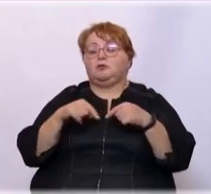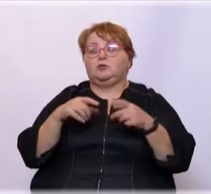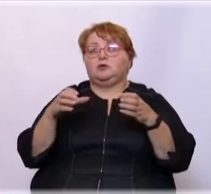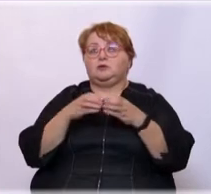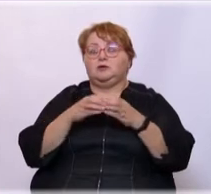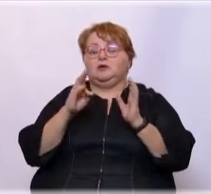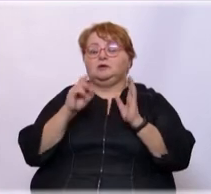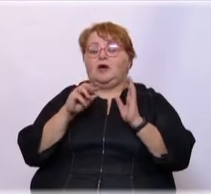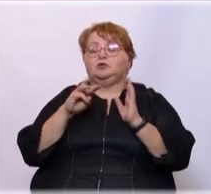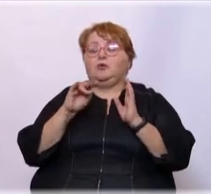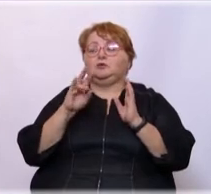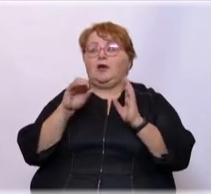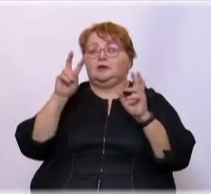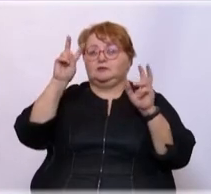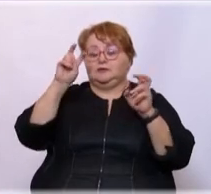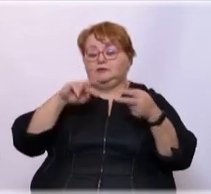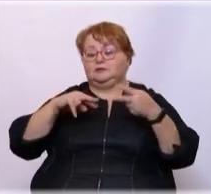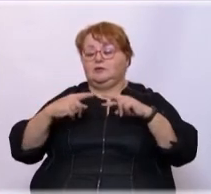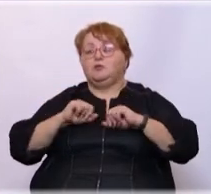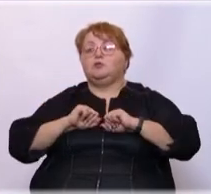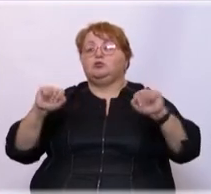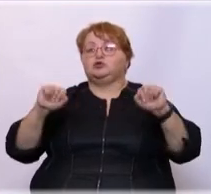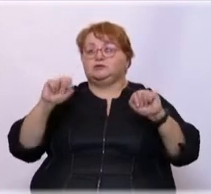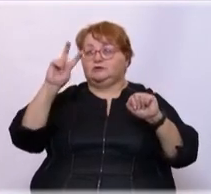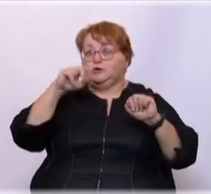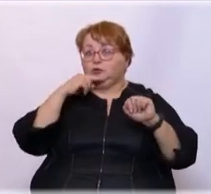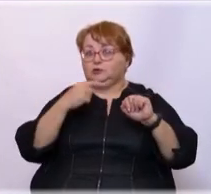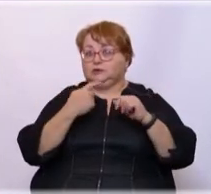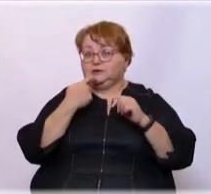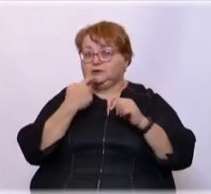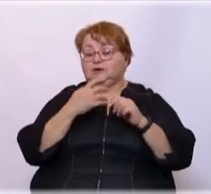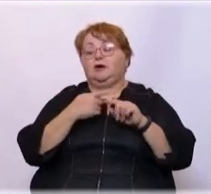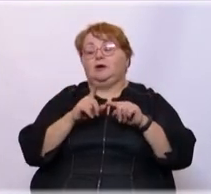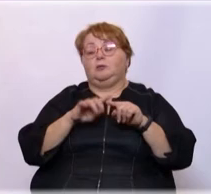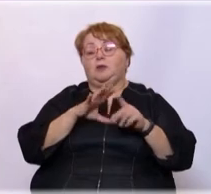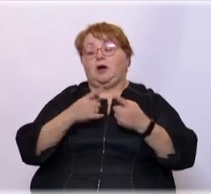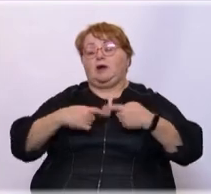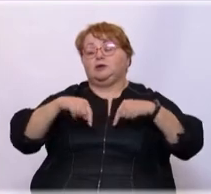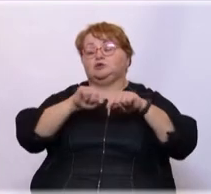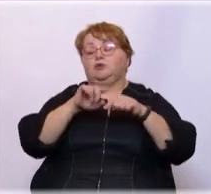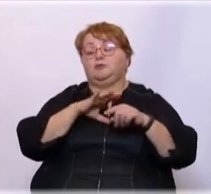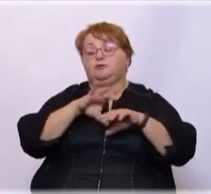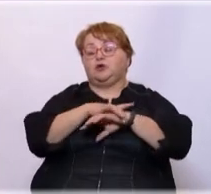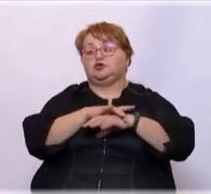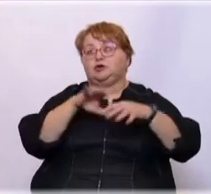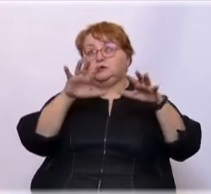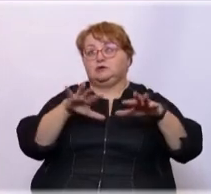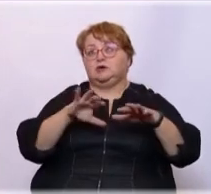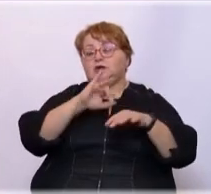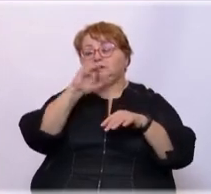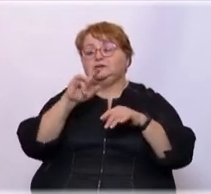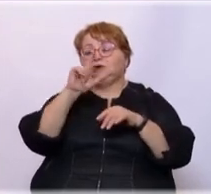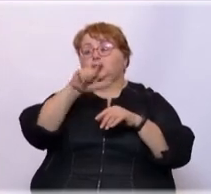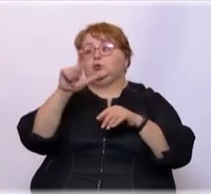«Матанат», мужество в переводе на русский язык, которая была образована в Ташкенте из ампутантов.